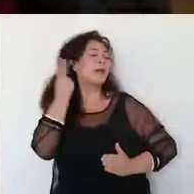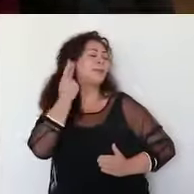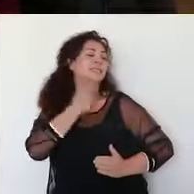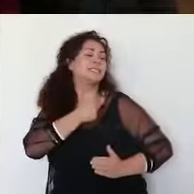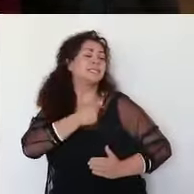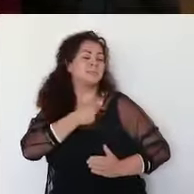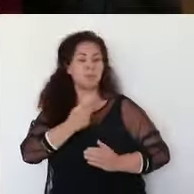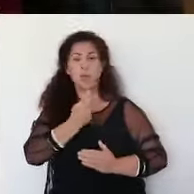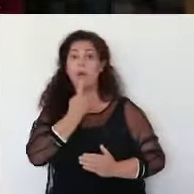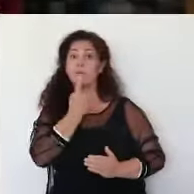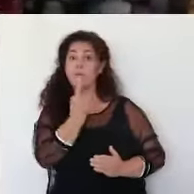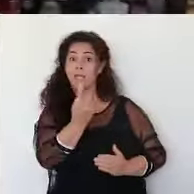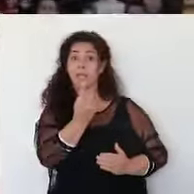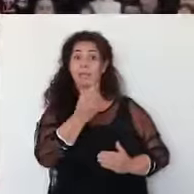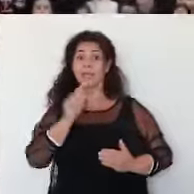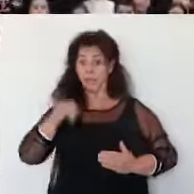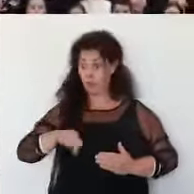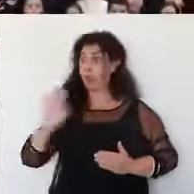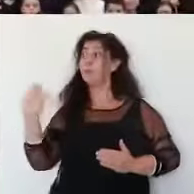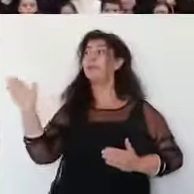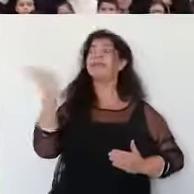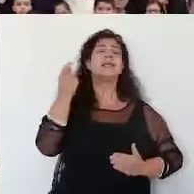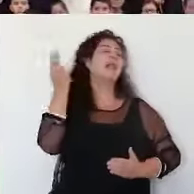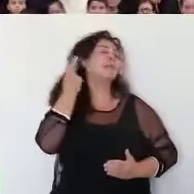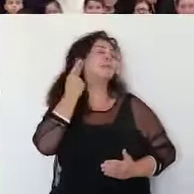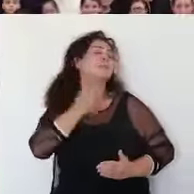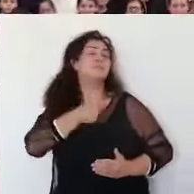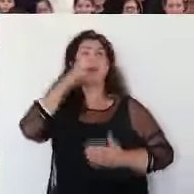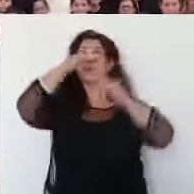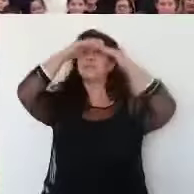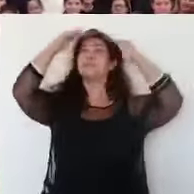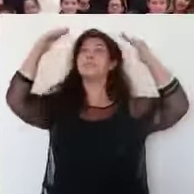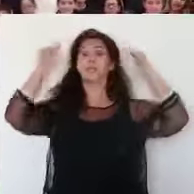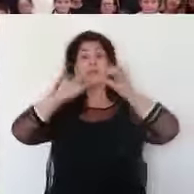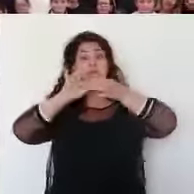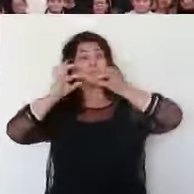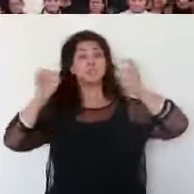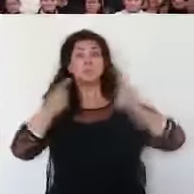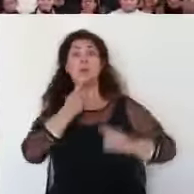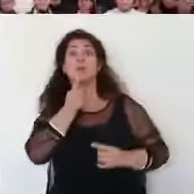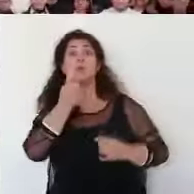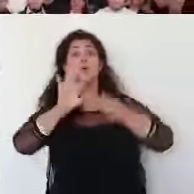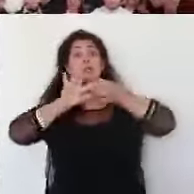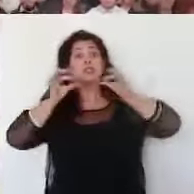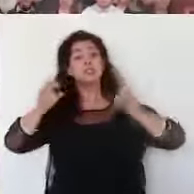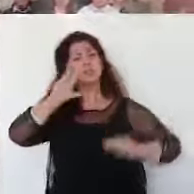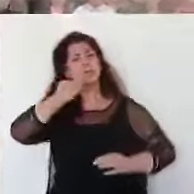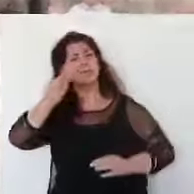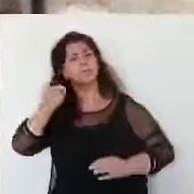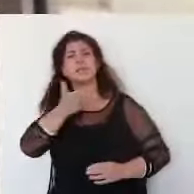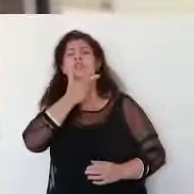يسمع ويحكي اليوم الكل عم يسمع من السمى جملة وعم ينطق الجملة زيتا